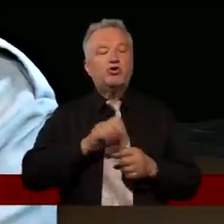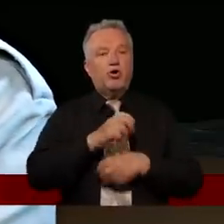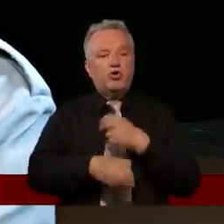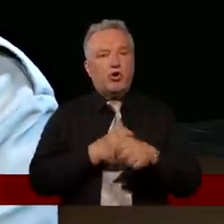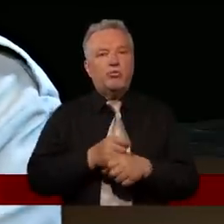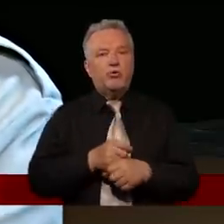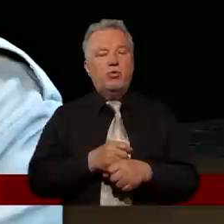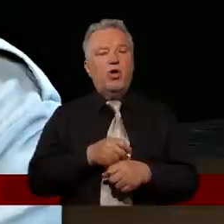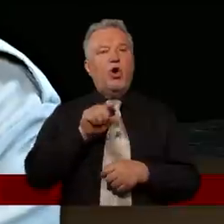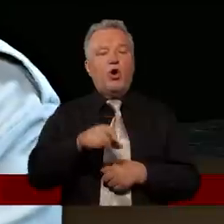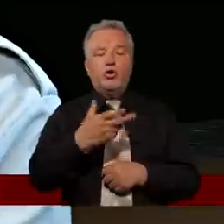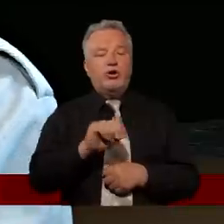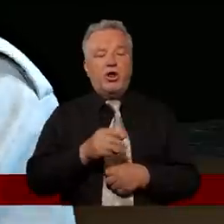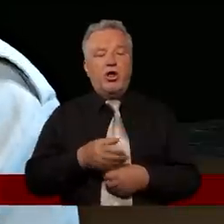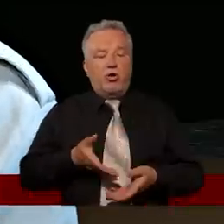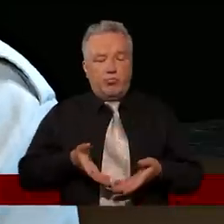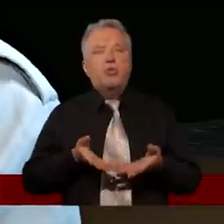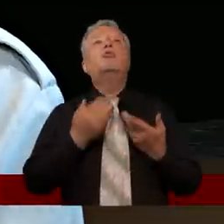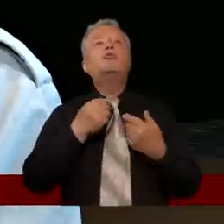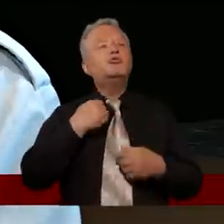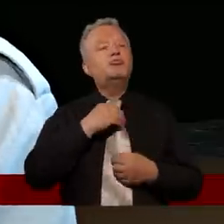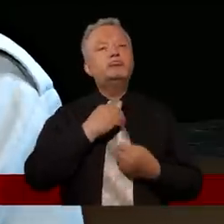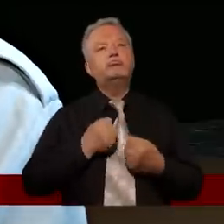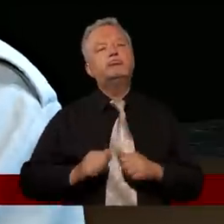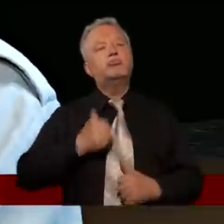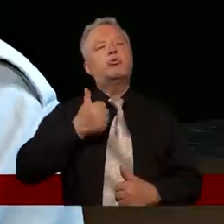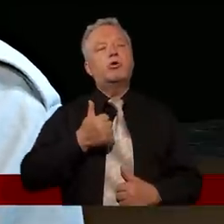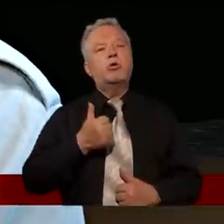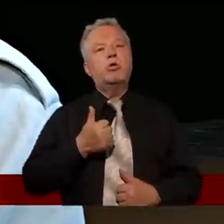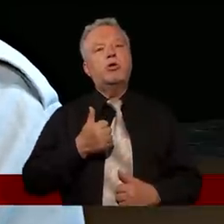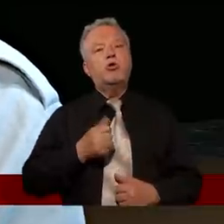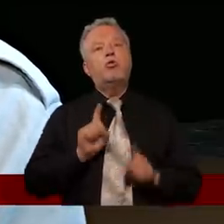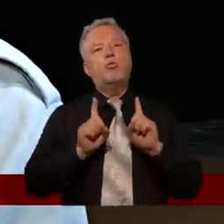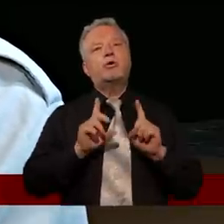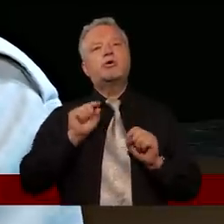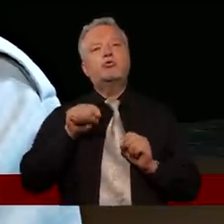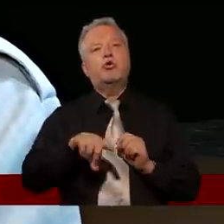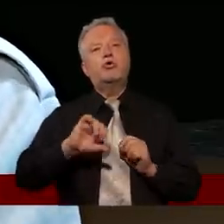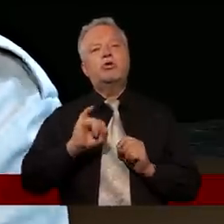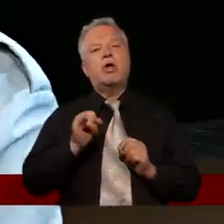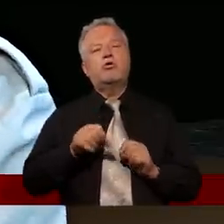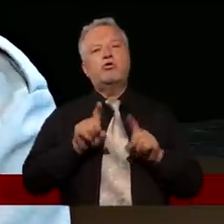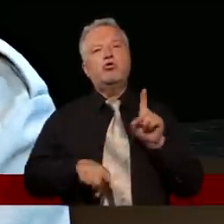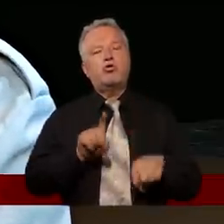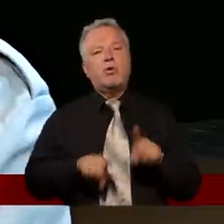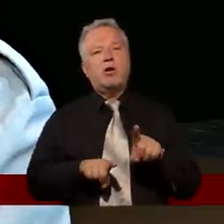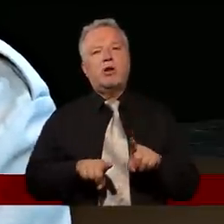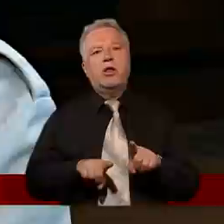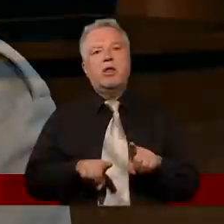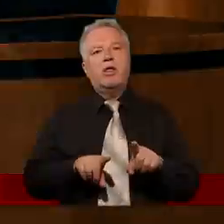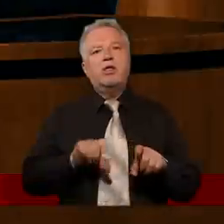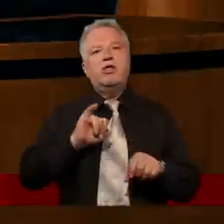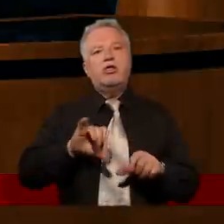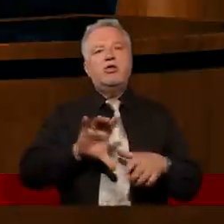podnosił głowę i chwalił się tym. Nie, on po prostu traktował to jako coś normalnego, ale w tym był jakby wielki.